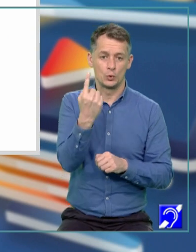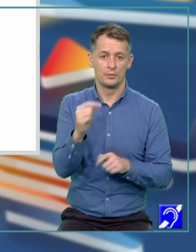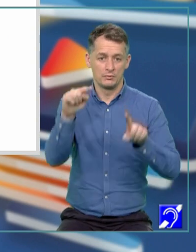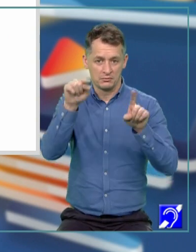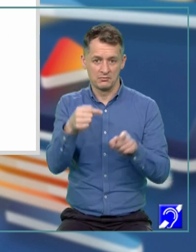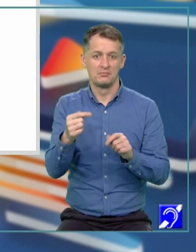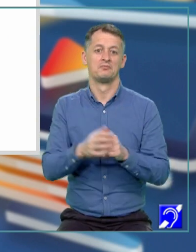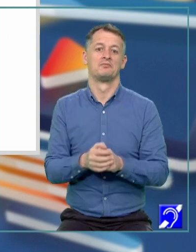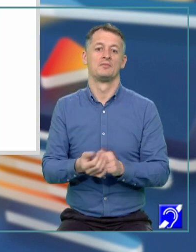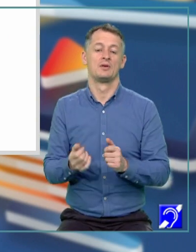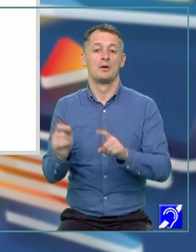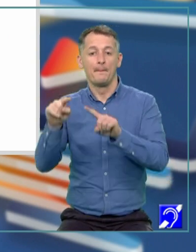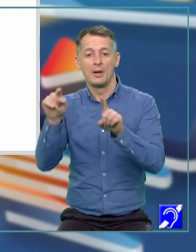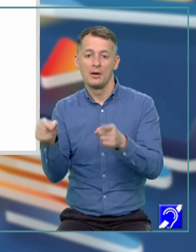mai ușor.